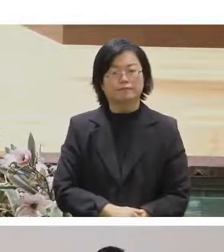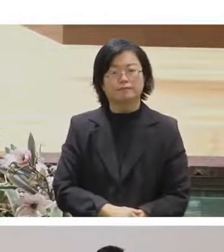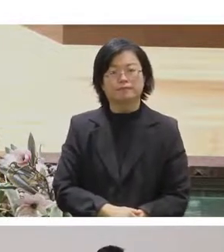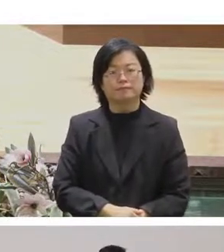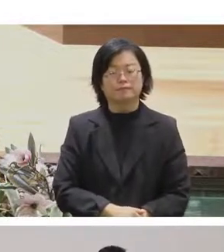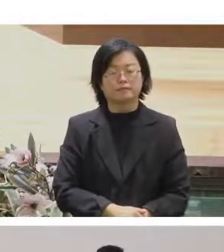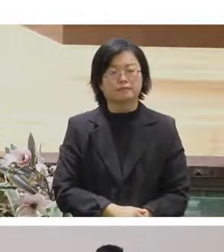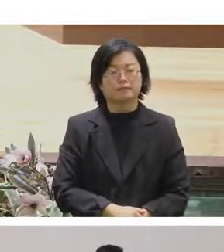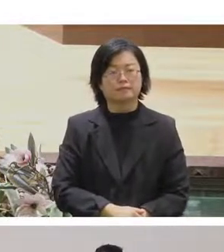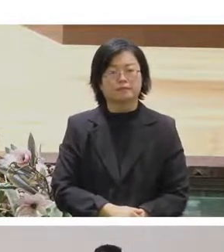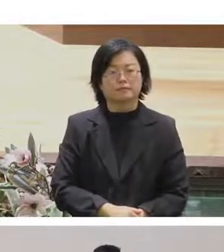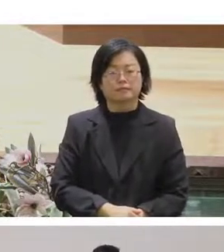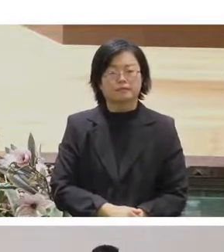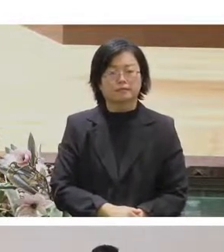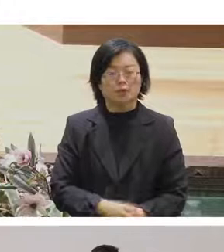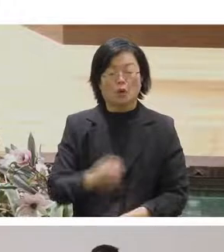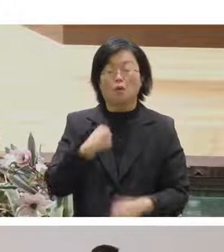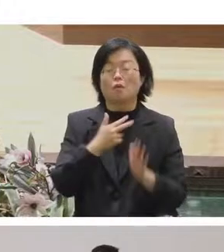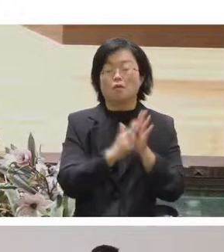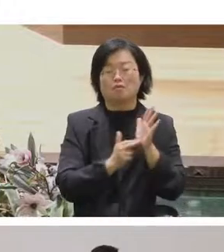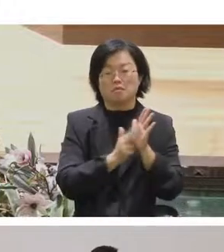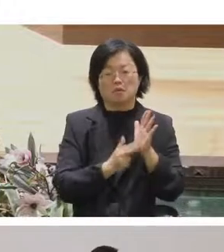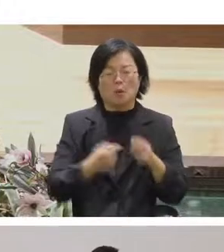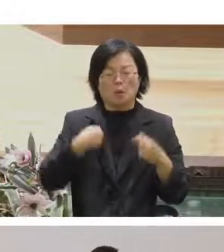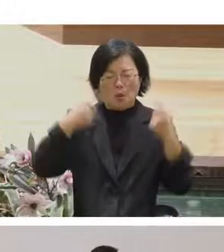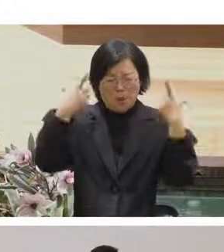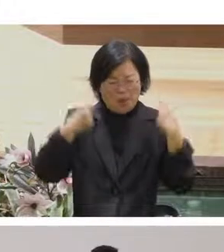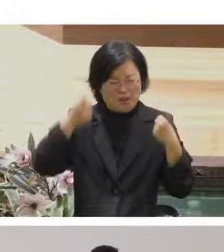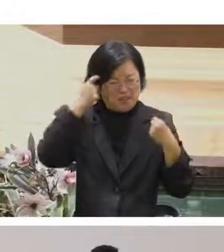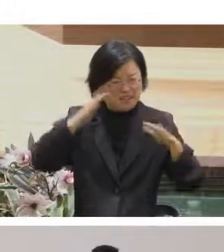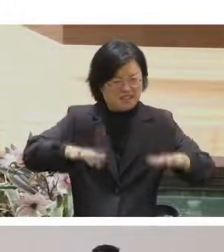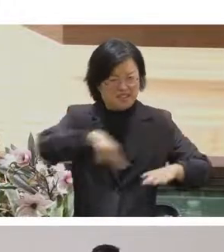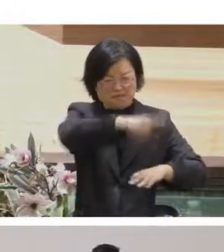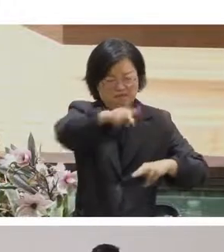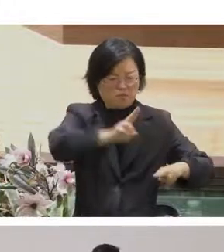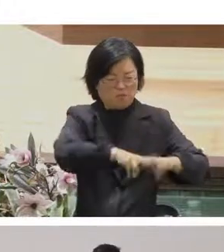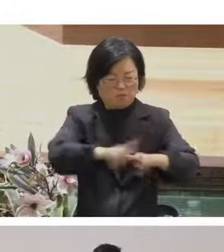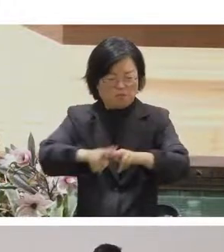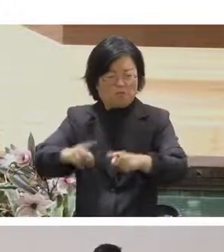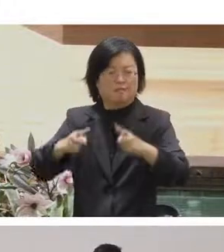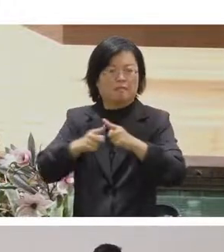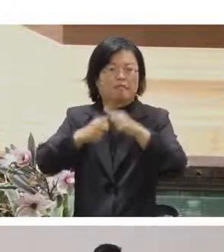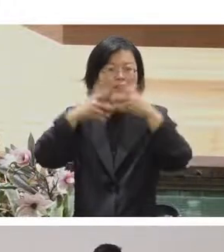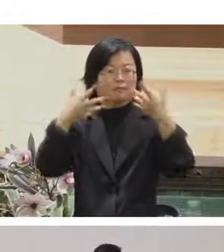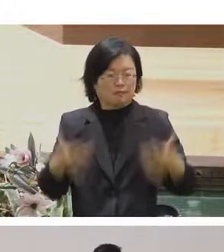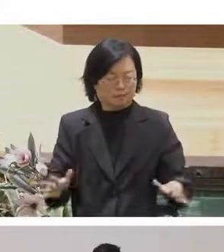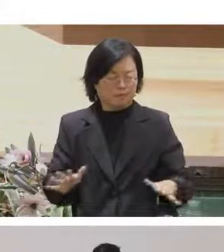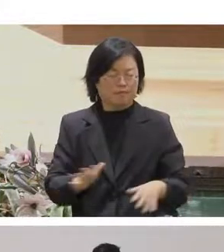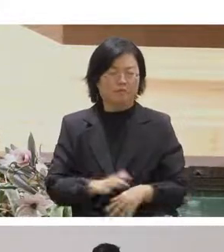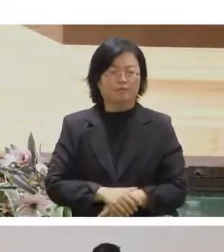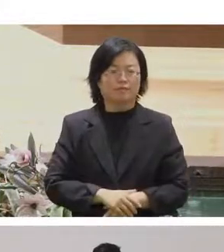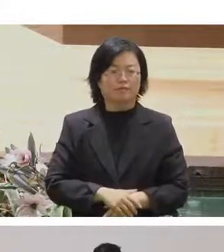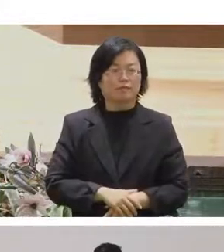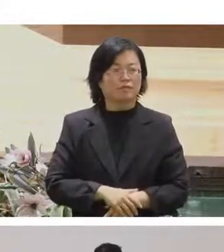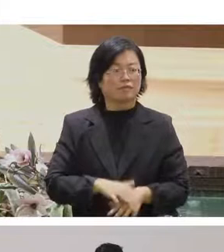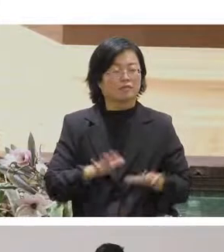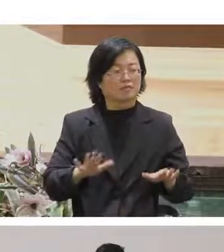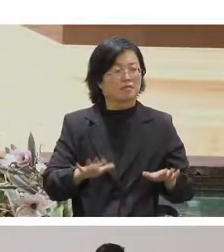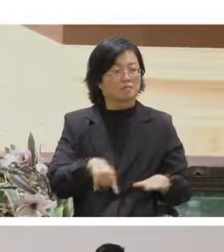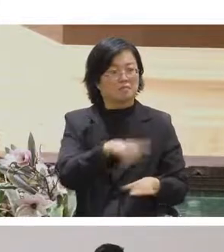設原本台下會有超級多人所以一定會有人就是昨天或這幾天是搭商務場下來的有人嗎